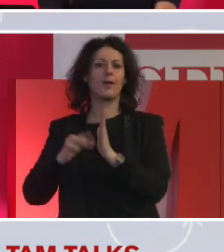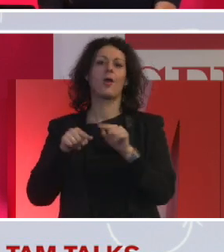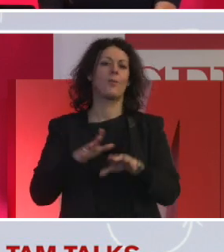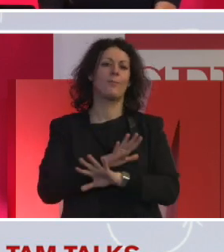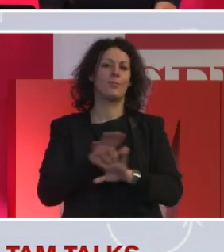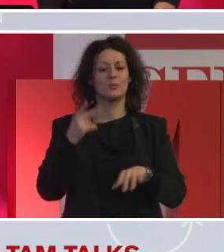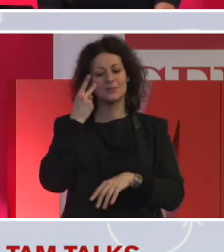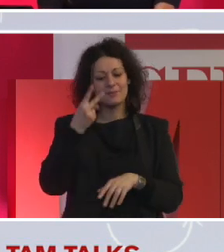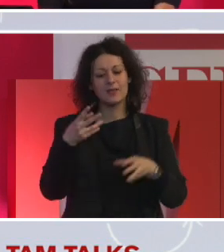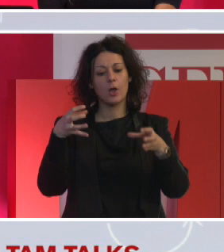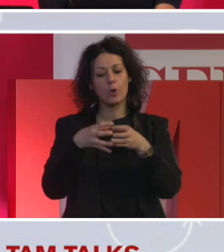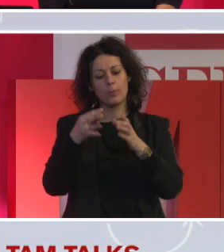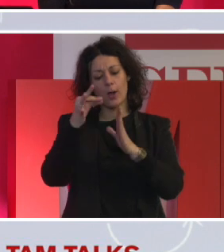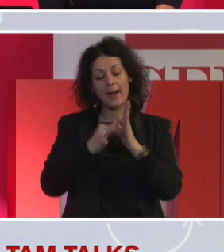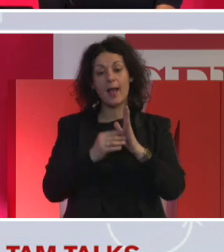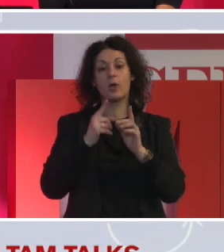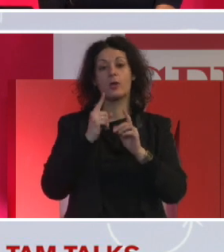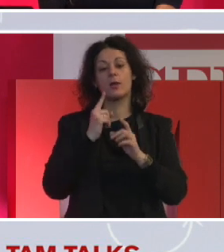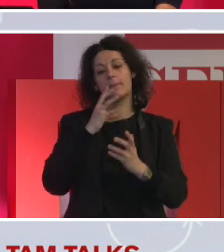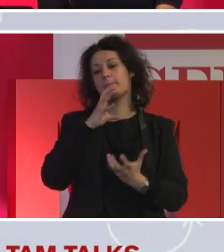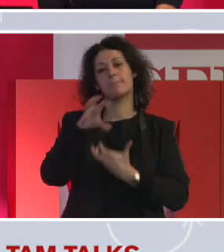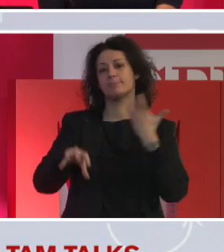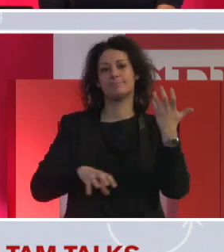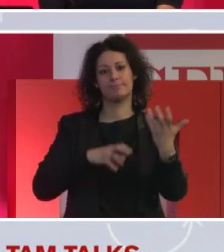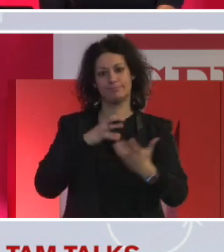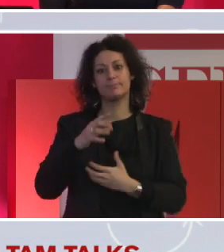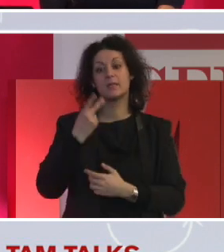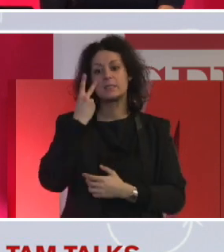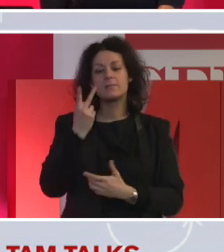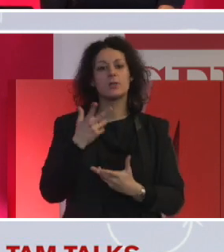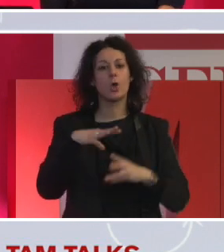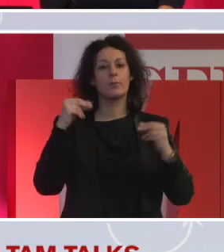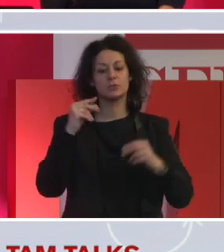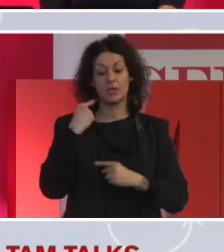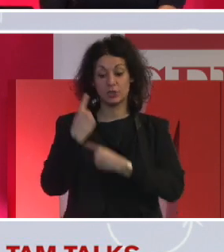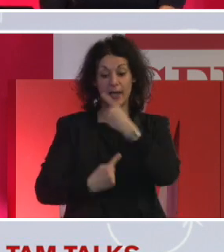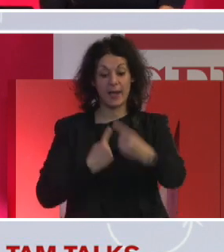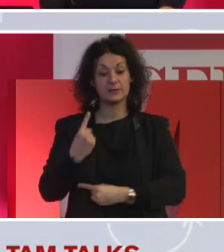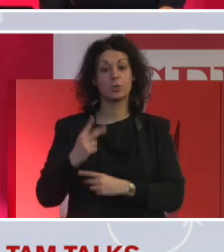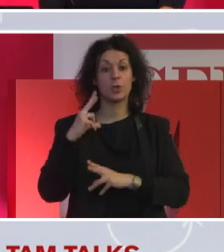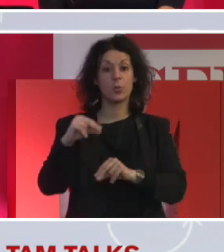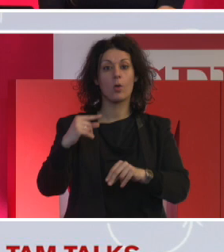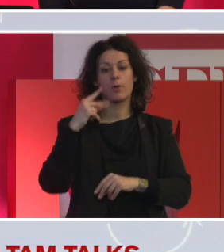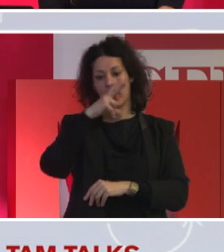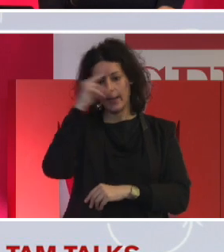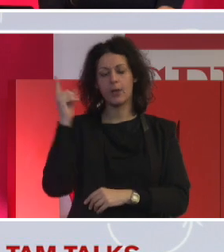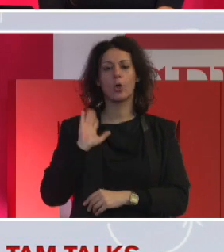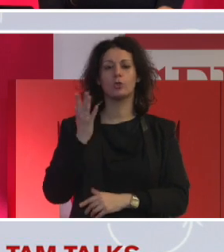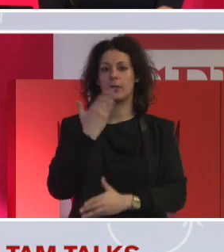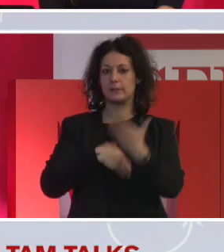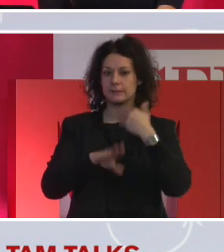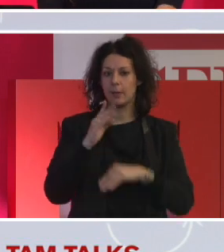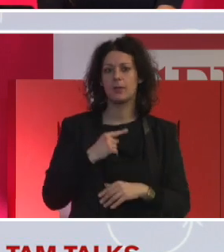più, per questa nuova generazione, la disabilità, come una cosa che vogliono vedere, vogliono vedere più